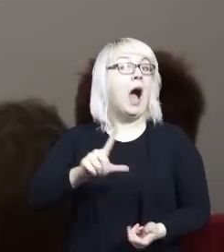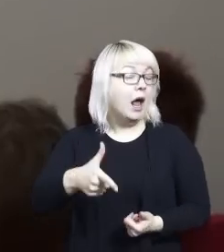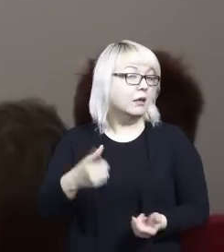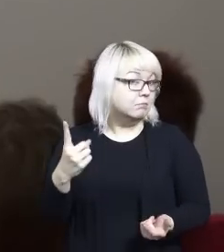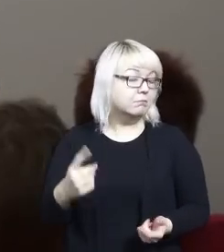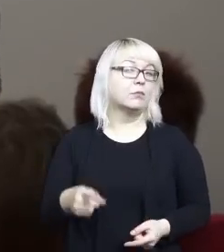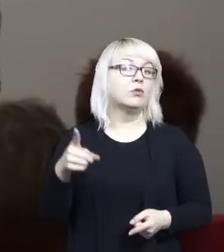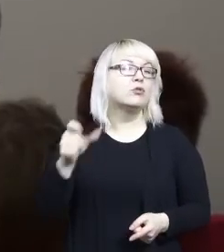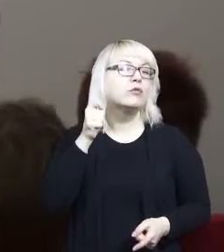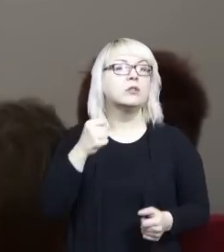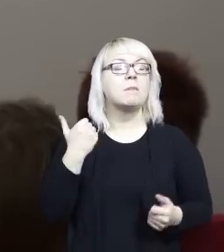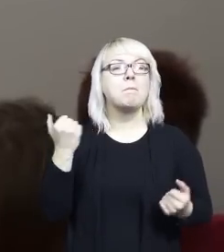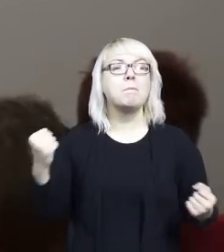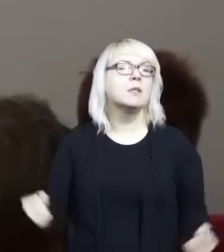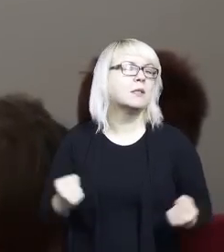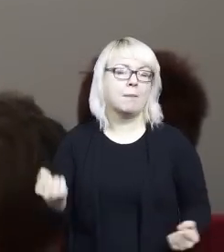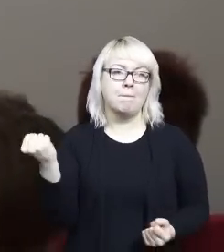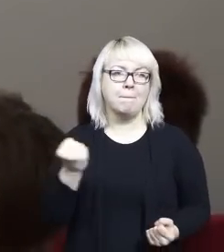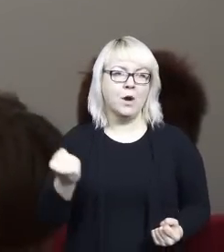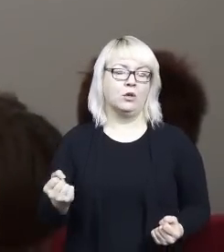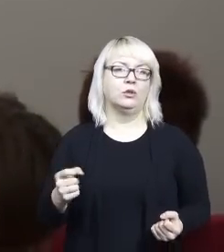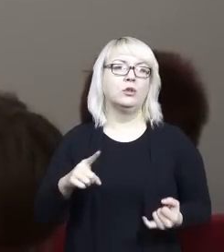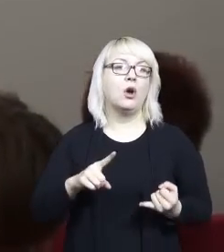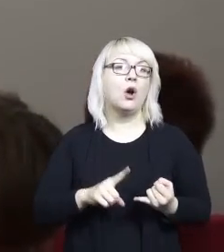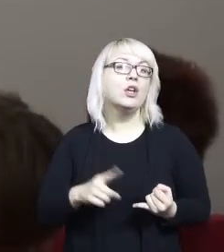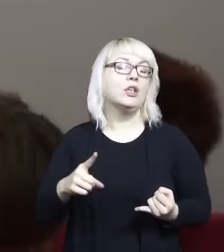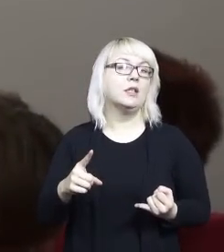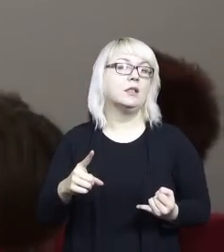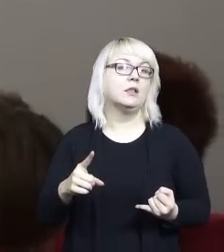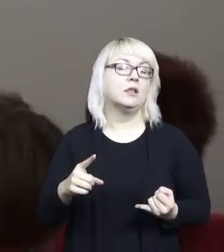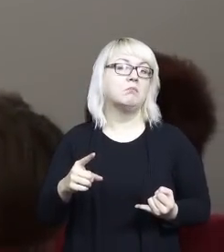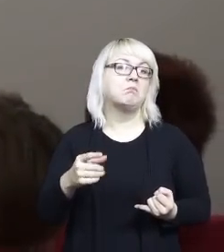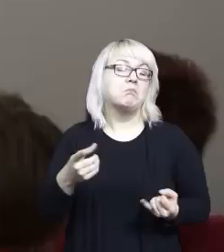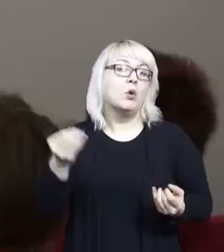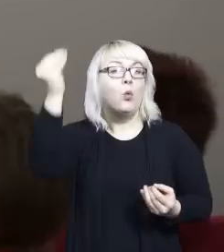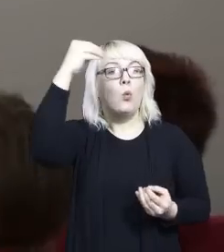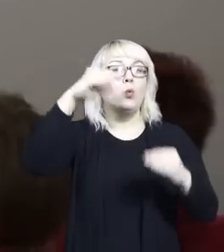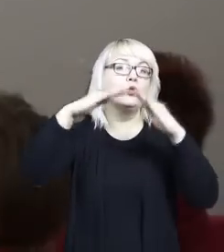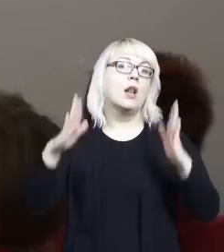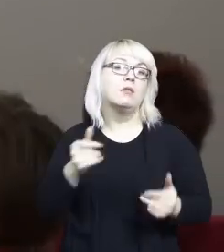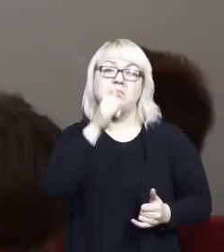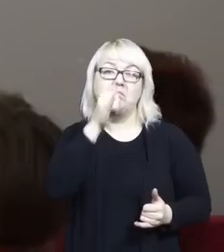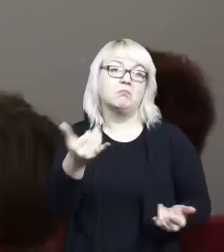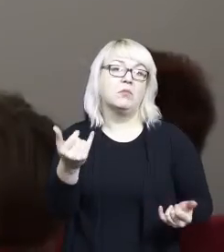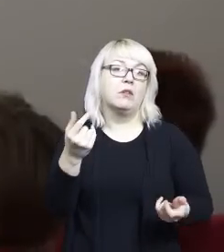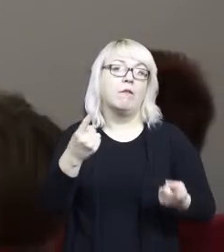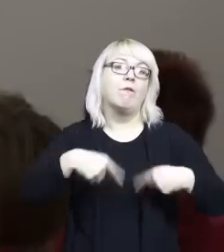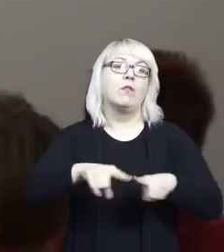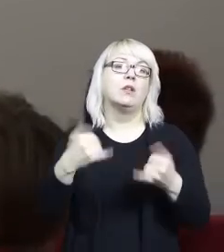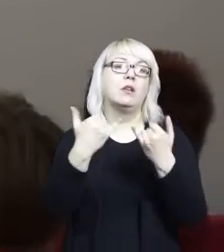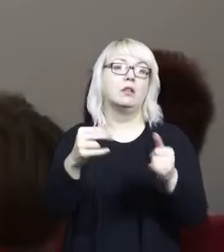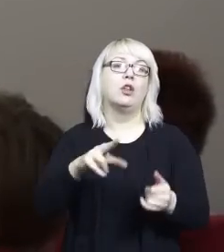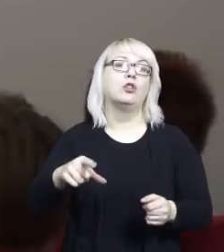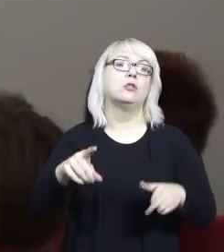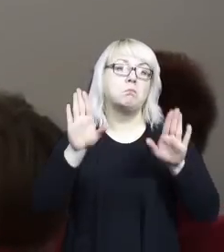Ale jej determinacja, jej ambicja zmodernizowała studentów, zmodernizowała wykładowców i zmusiła władze uczelni do tego, żeby jakoś zaczęły na to